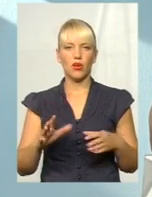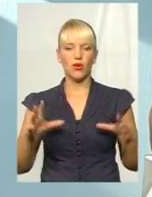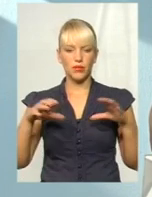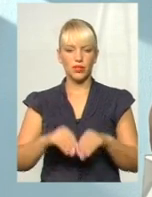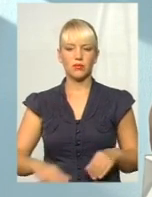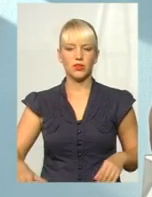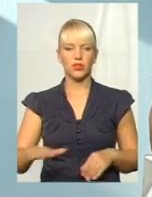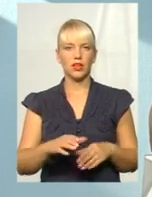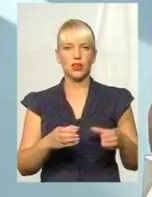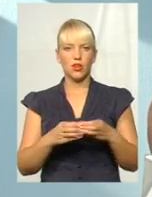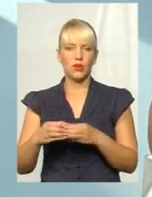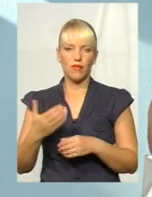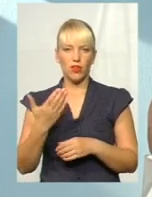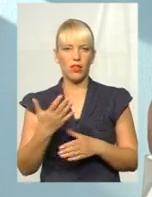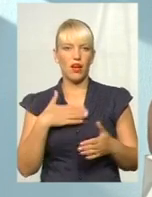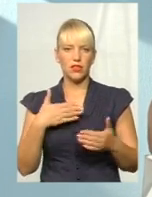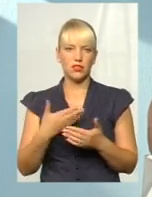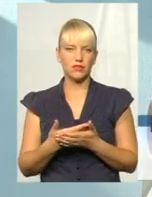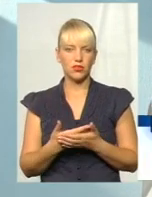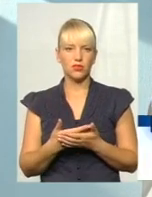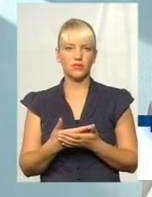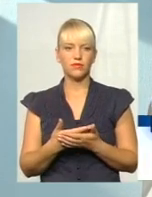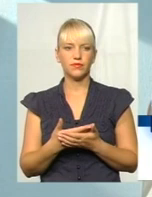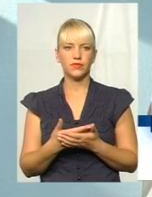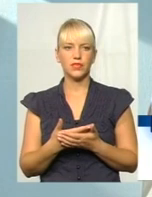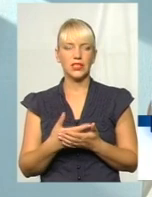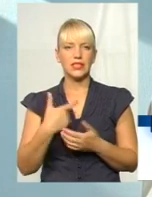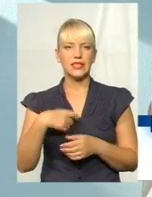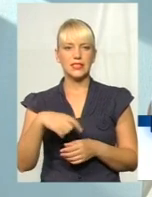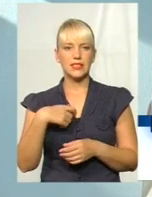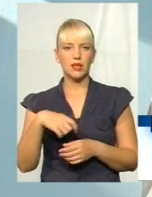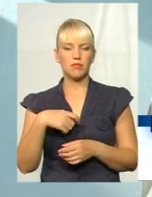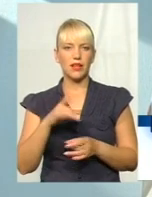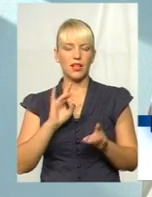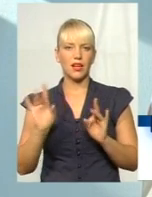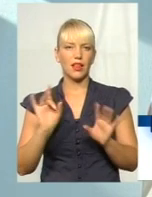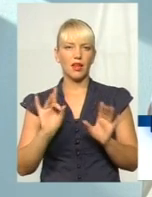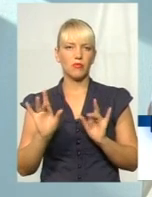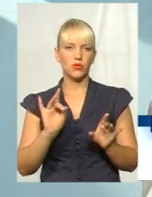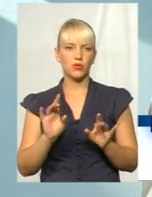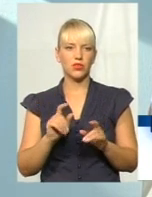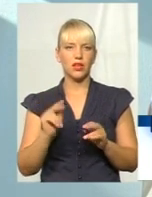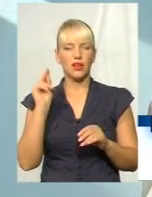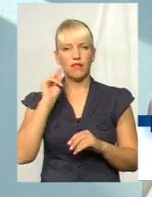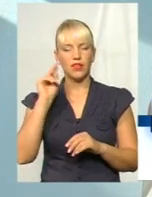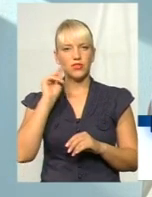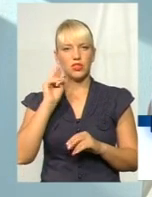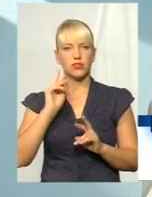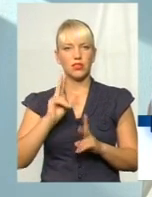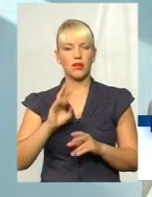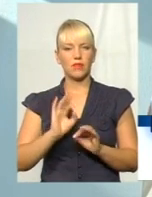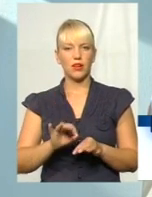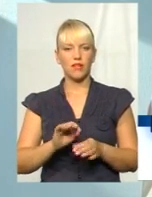громадами. Вони дуже активно себе рекламують, вивчають, як